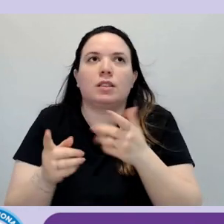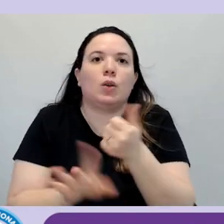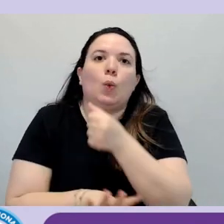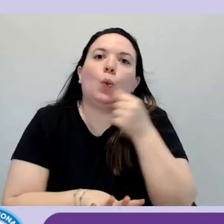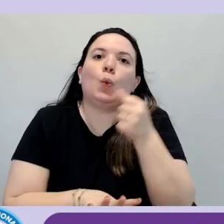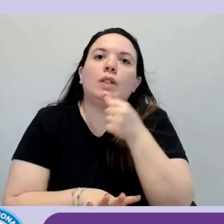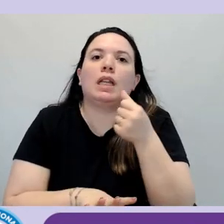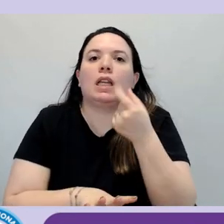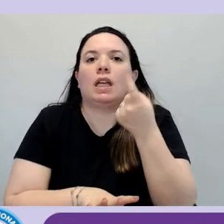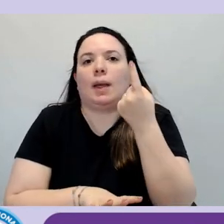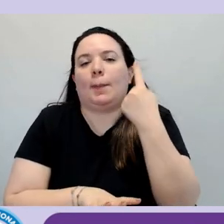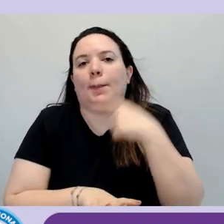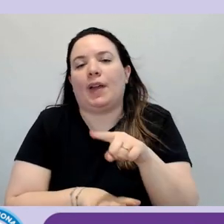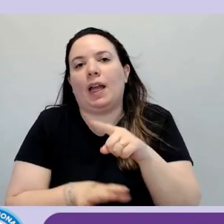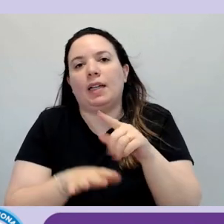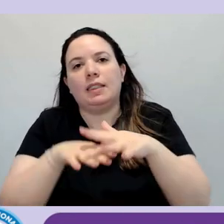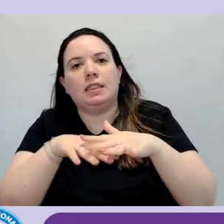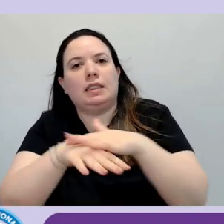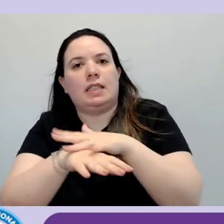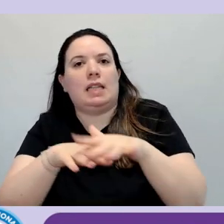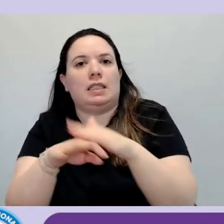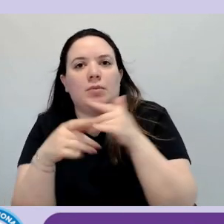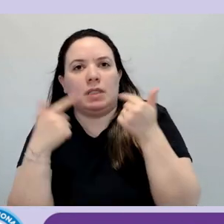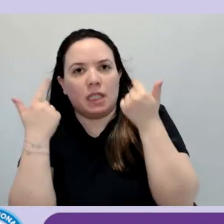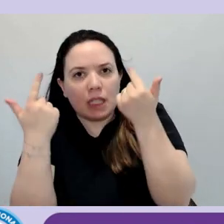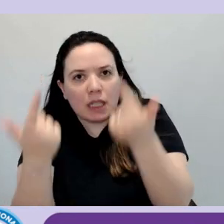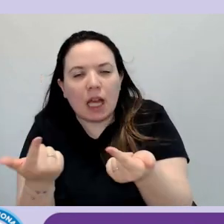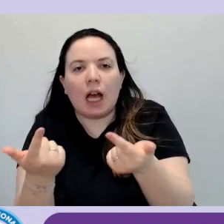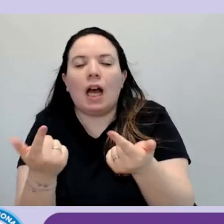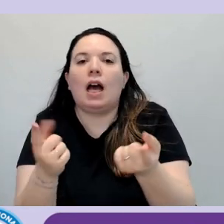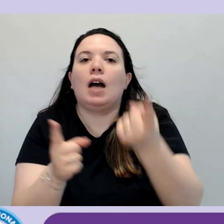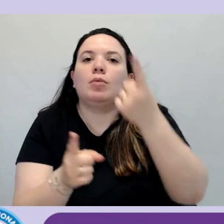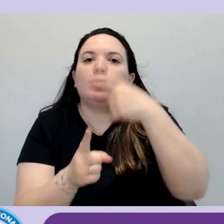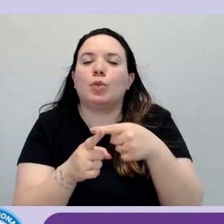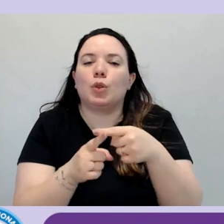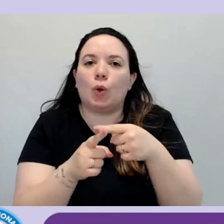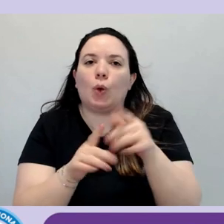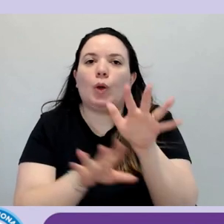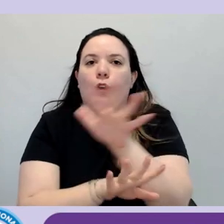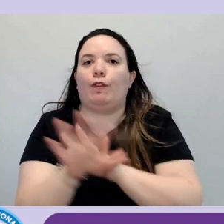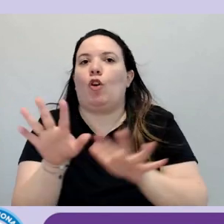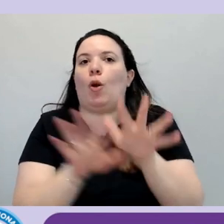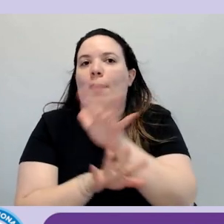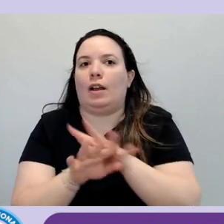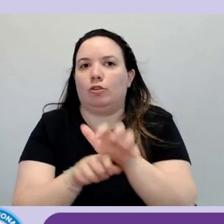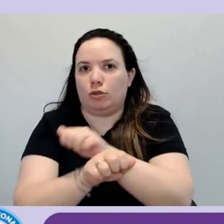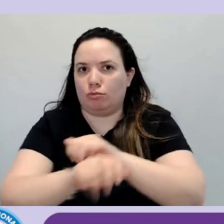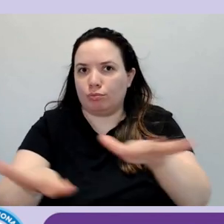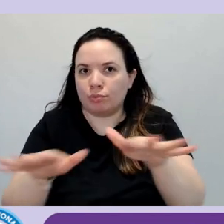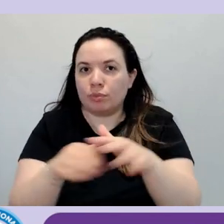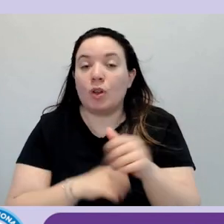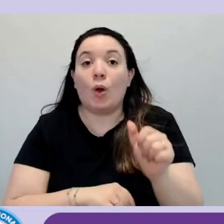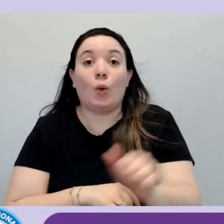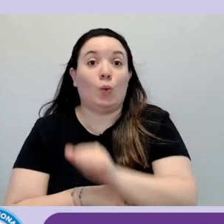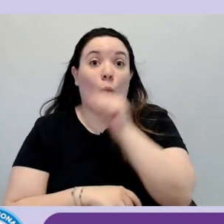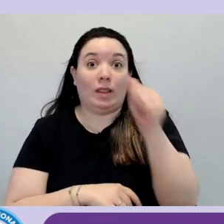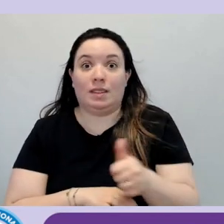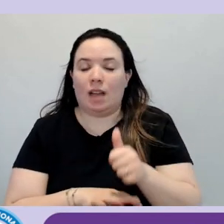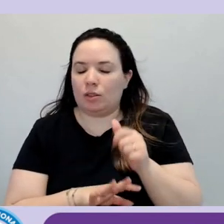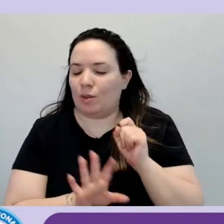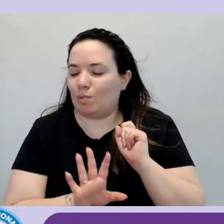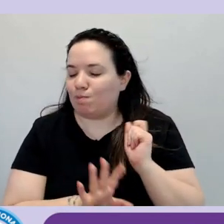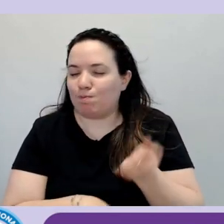per sensibilizzare per dare informazione eh quest'anno in particolare eh